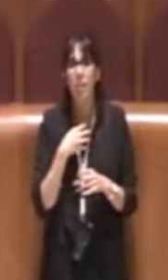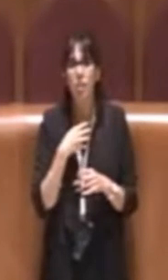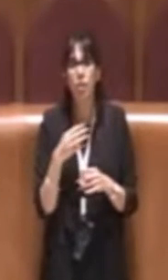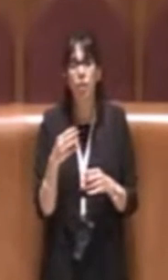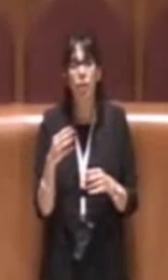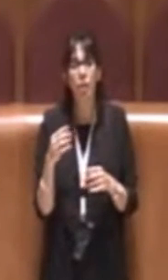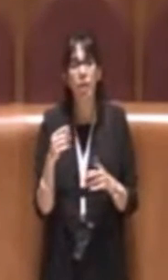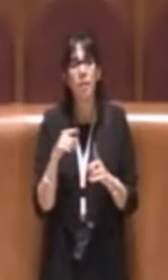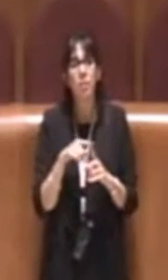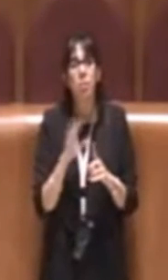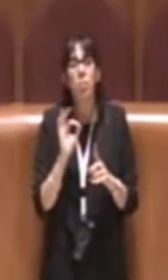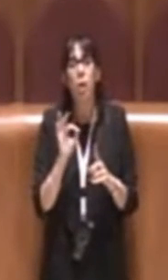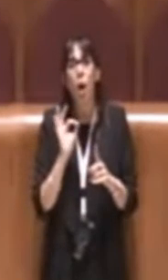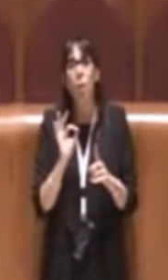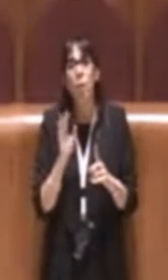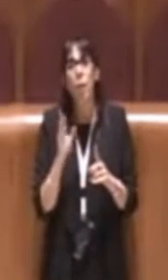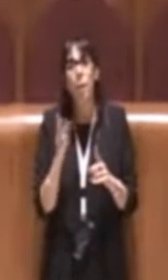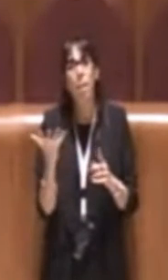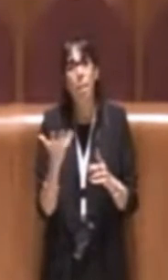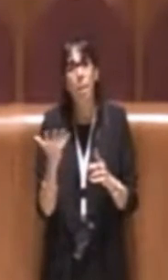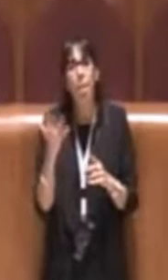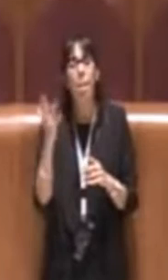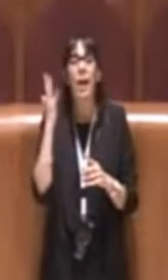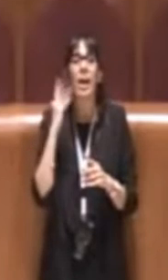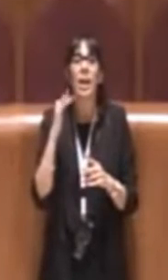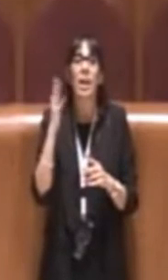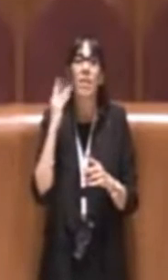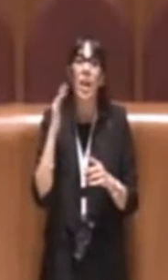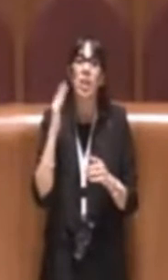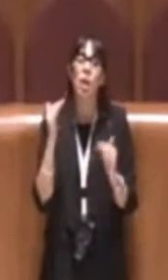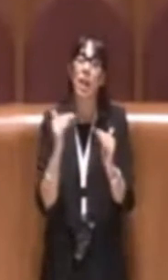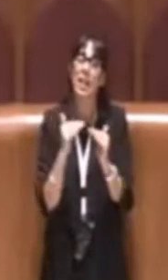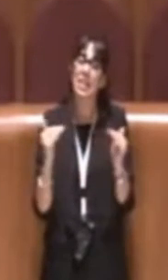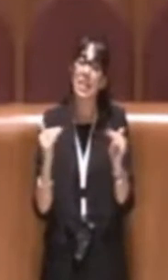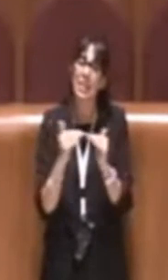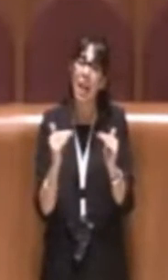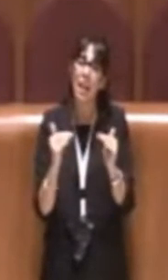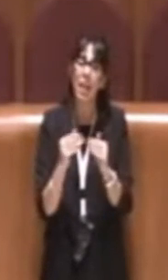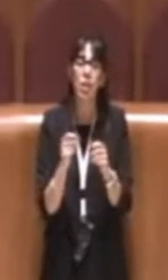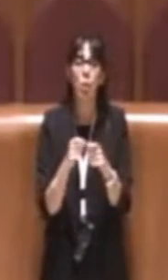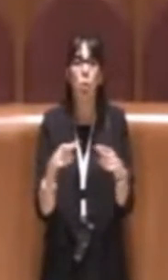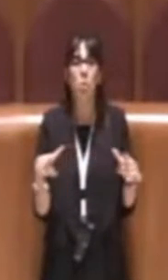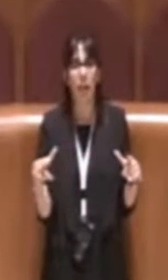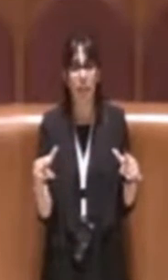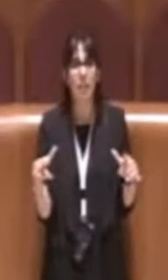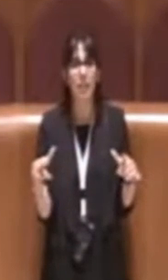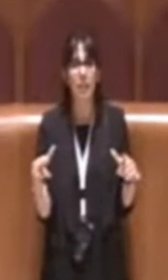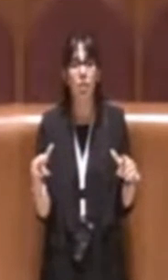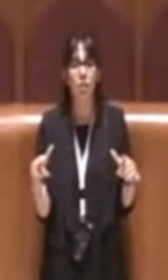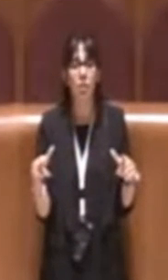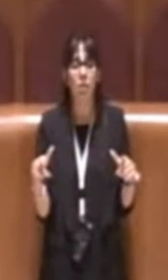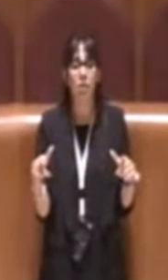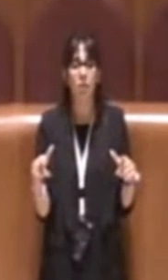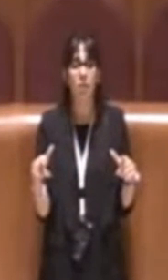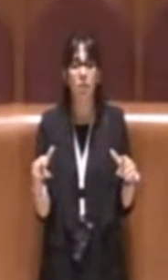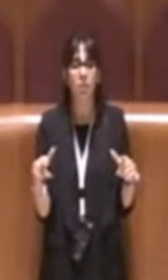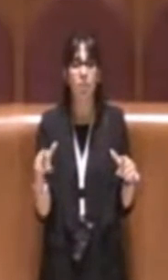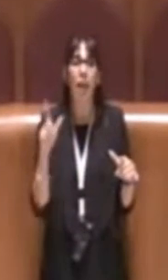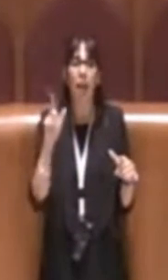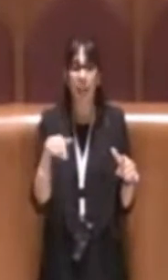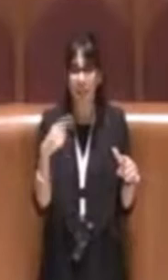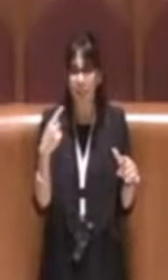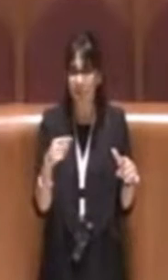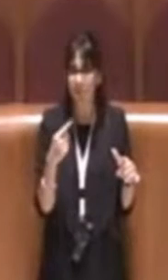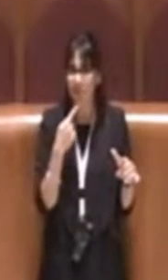riflessione in materia di standard urbanistici e anche di quelli che vengono chiamate